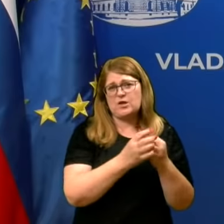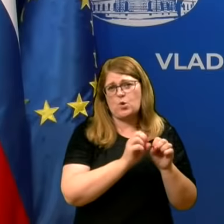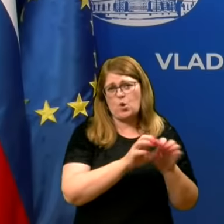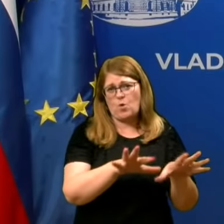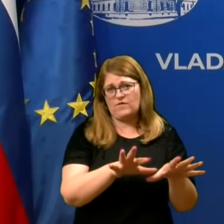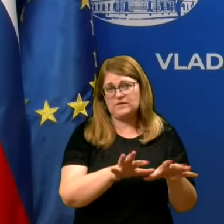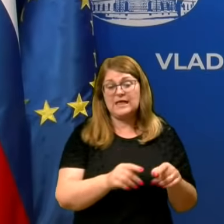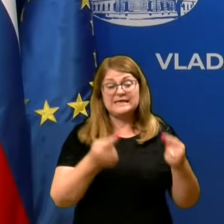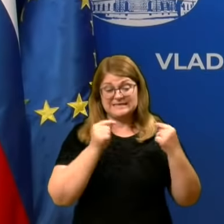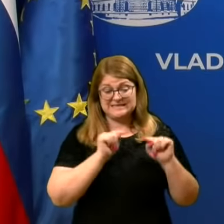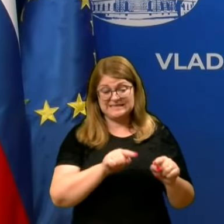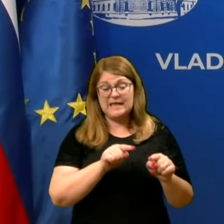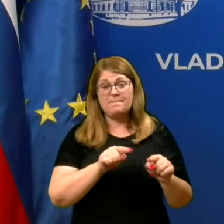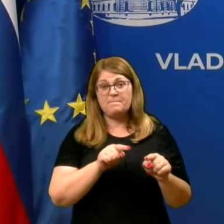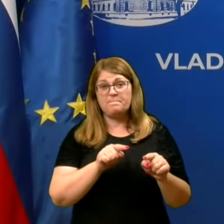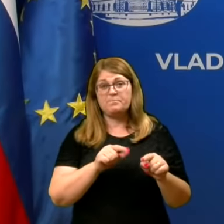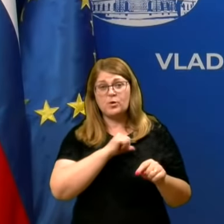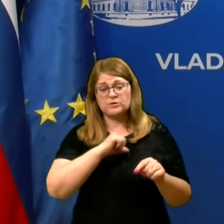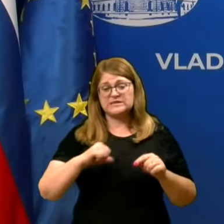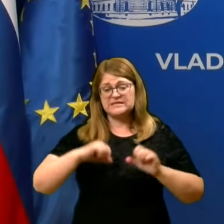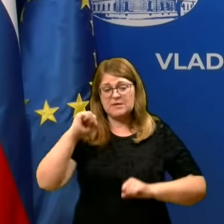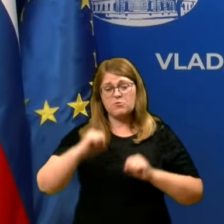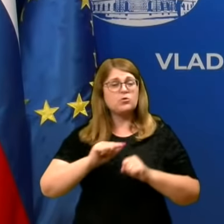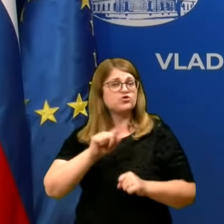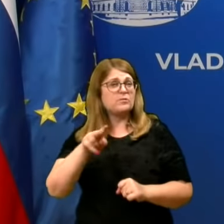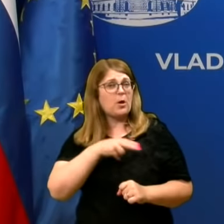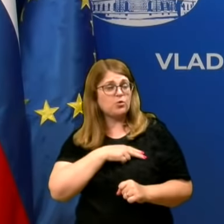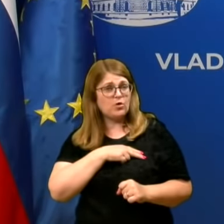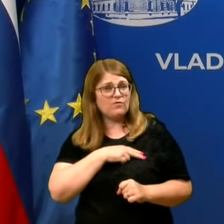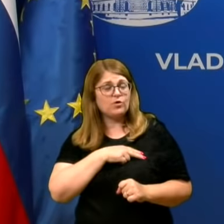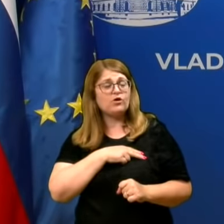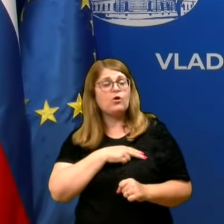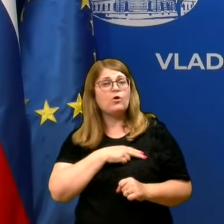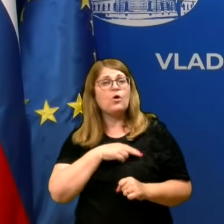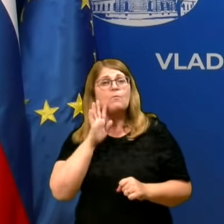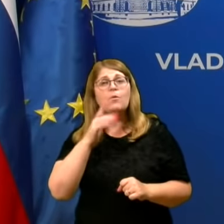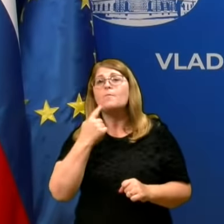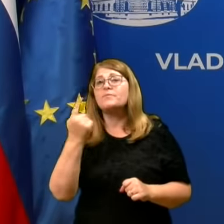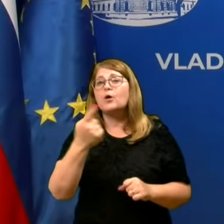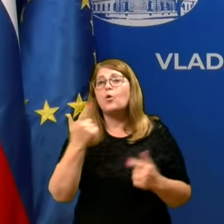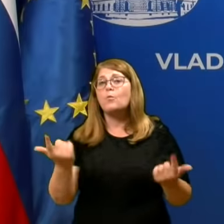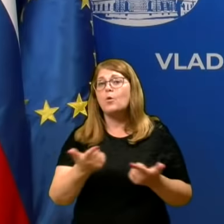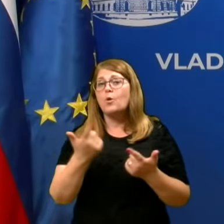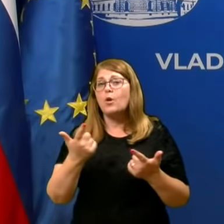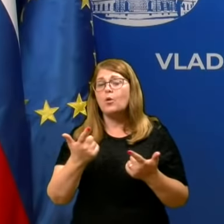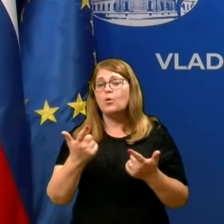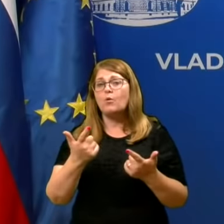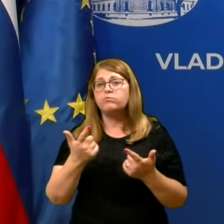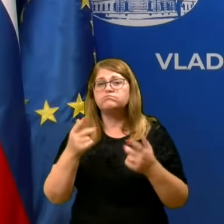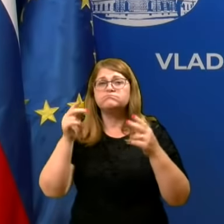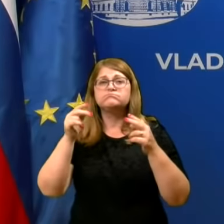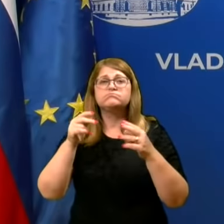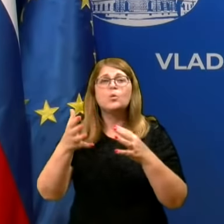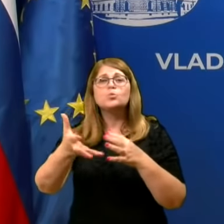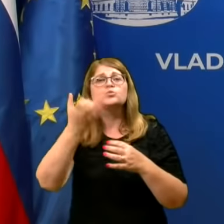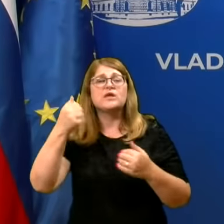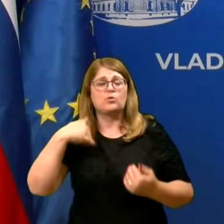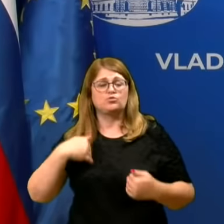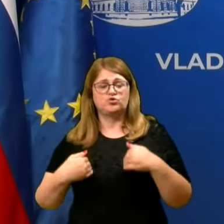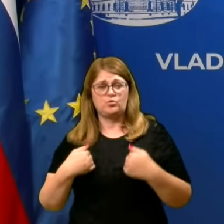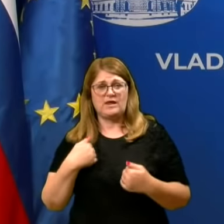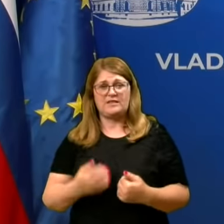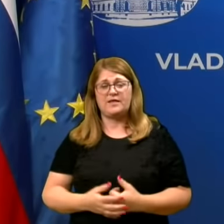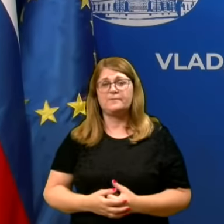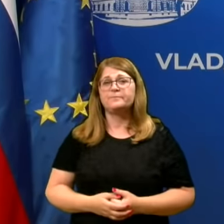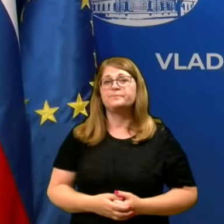ker s tem, ko se mogoče sam obnašam neodgovorno, bom nekomu lahko zdjel življenje po nepremišljenosti. Vsak nema to